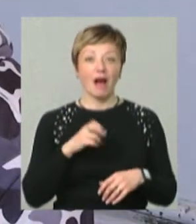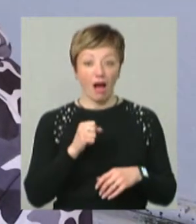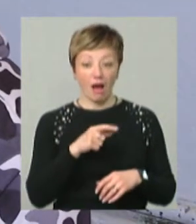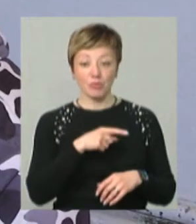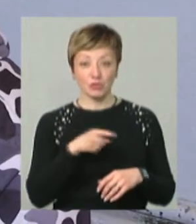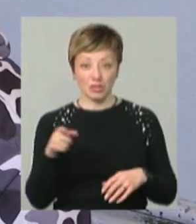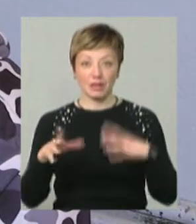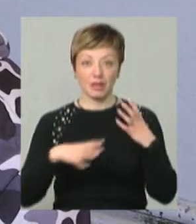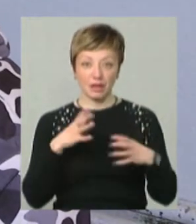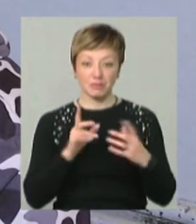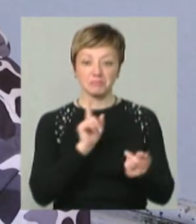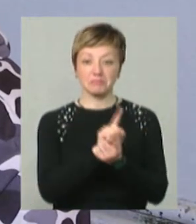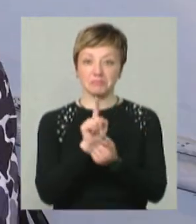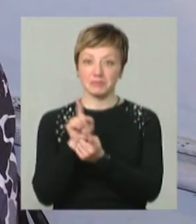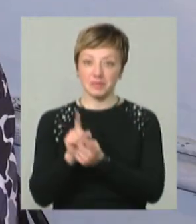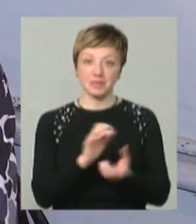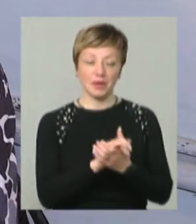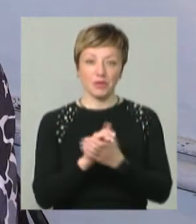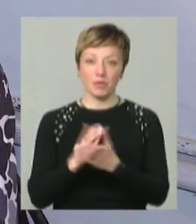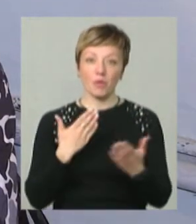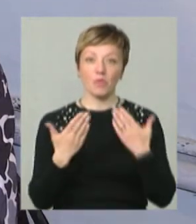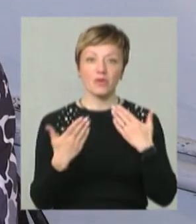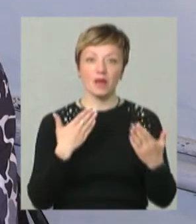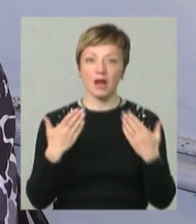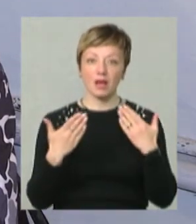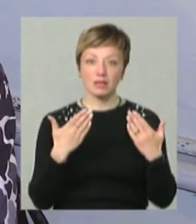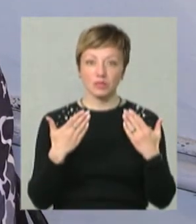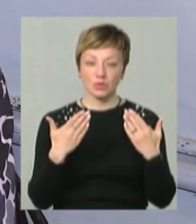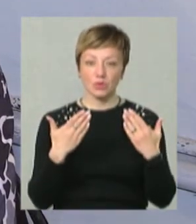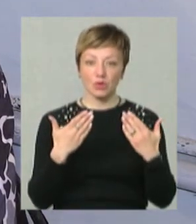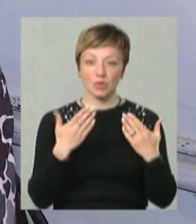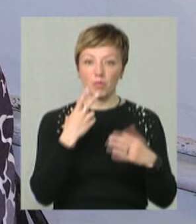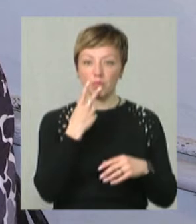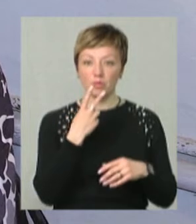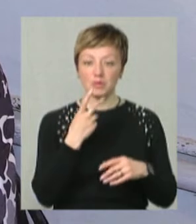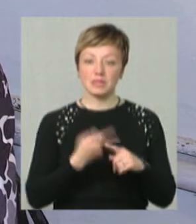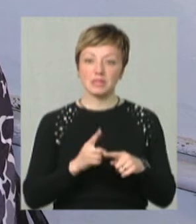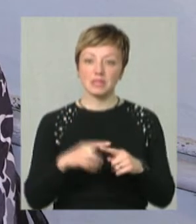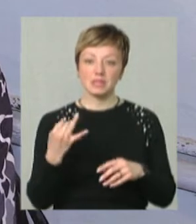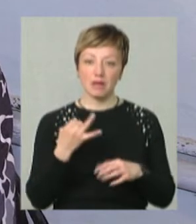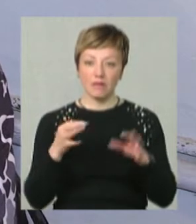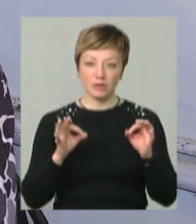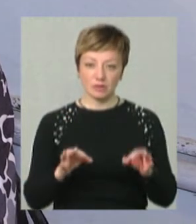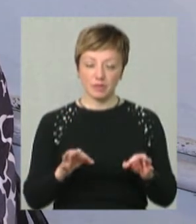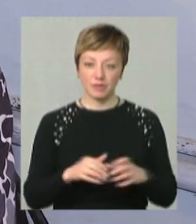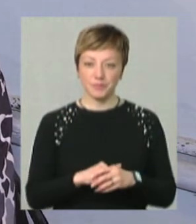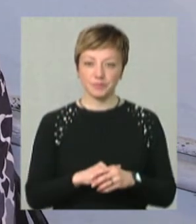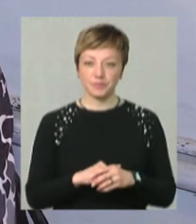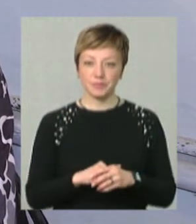Я під час тренінгу пішов з кожним знайомитись, налагодити якусь коммунікацію. Це цікаво насправді,